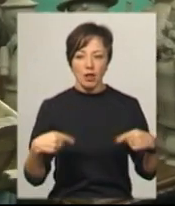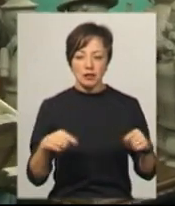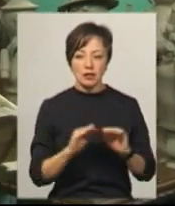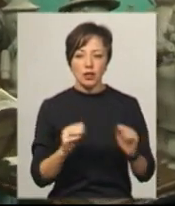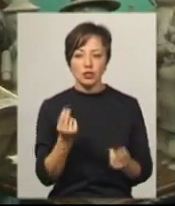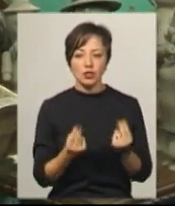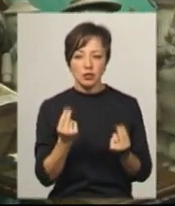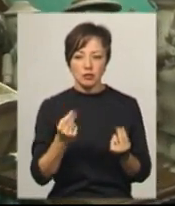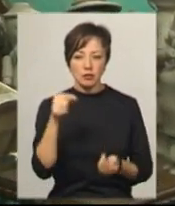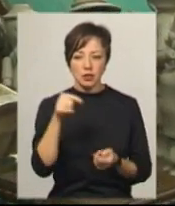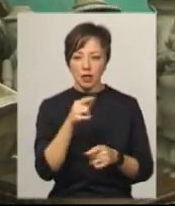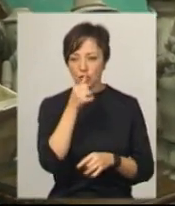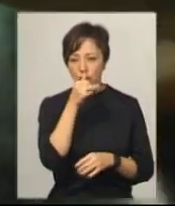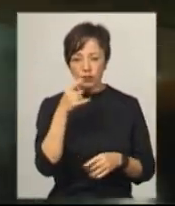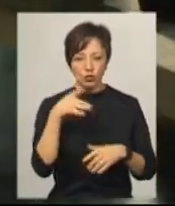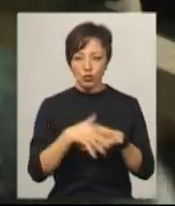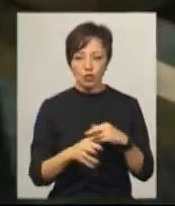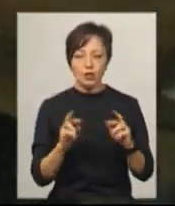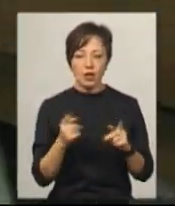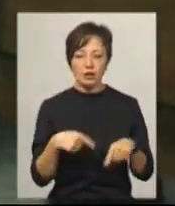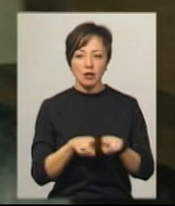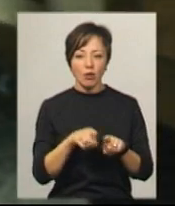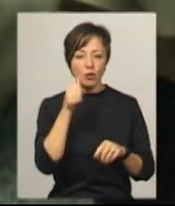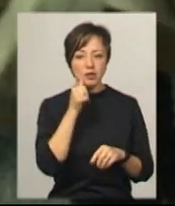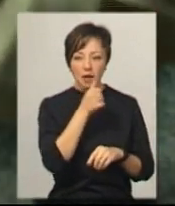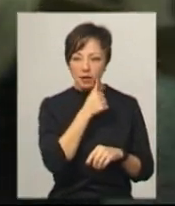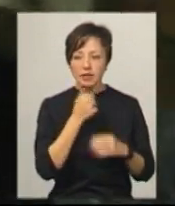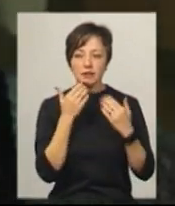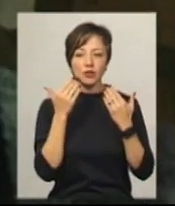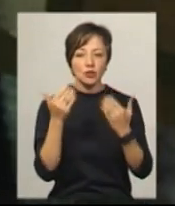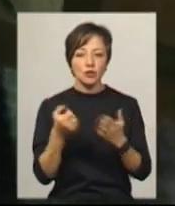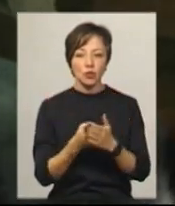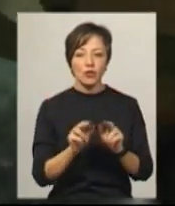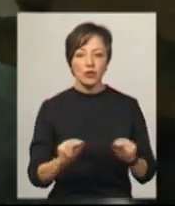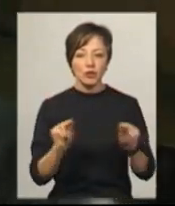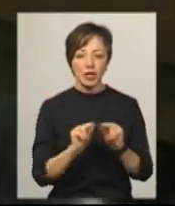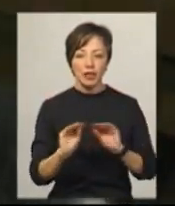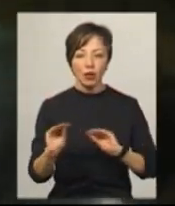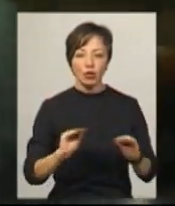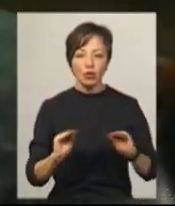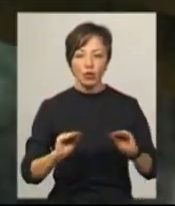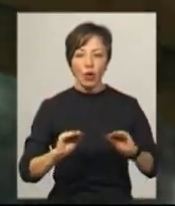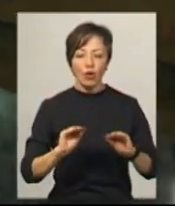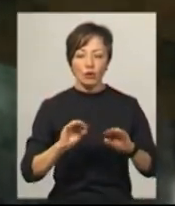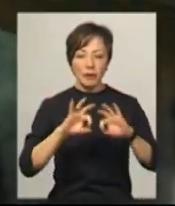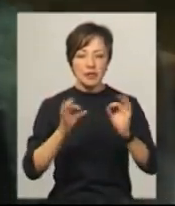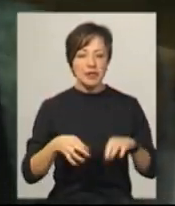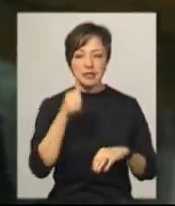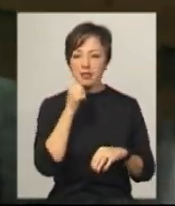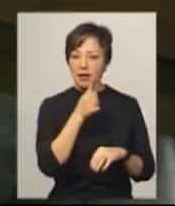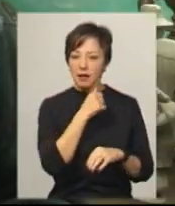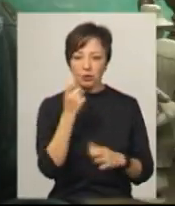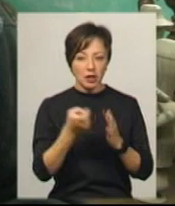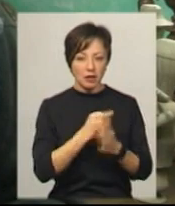іграшці прилаштовані незрозуміло як. Із такою загадкою, розповідає майстер, звернувся якоюсь до викладачів декоративно-ужиткового мистецтва. Ті секретно не